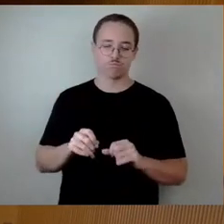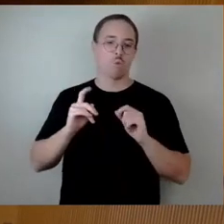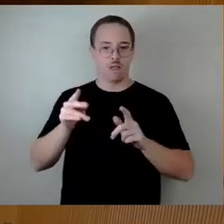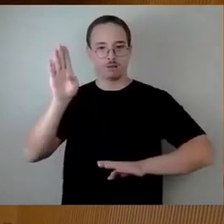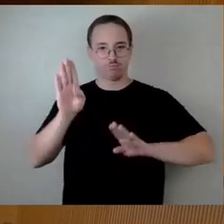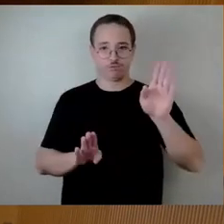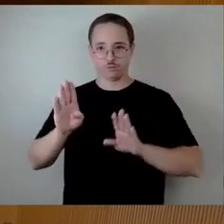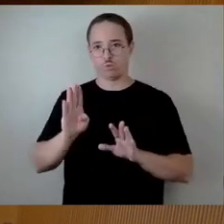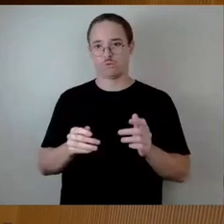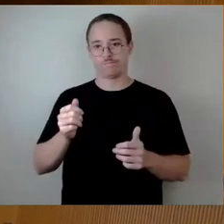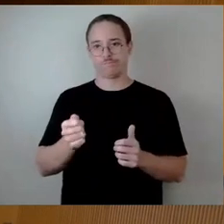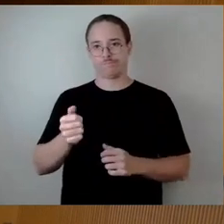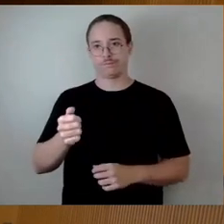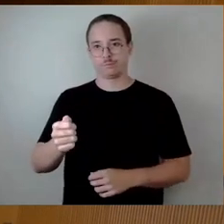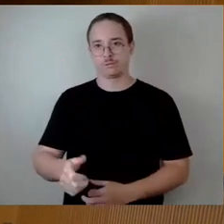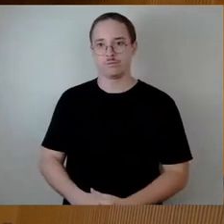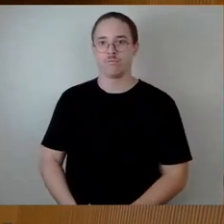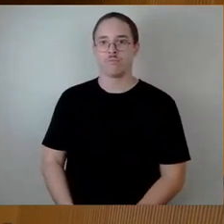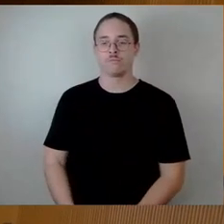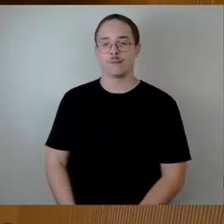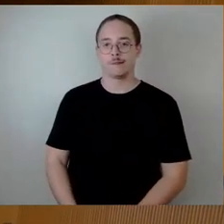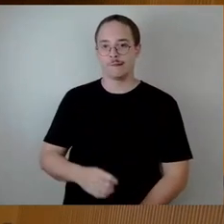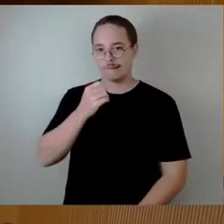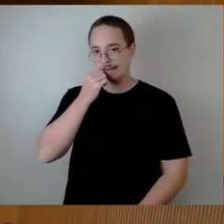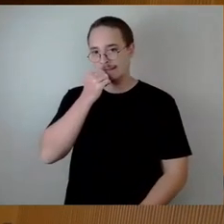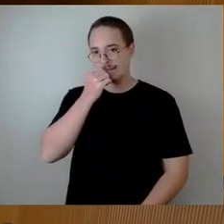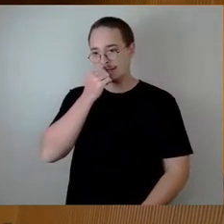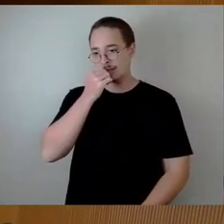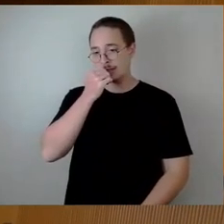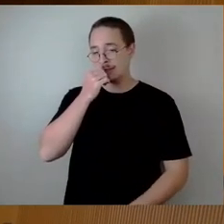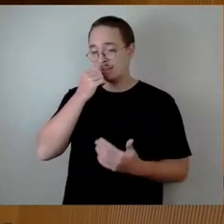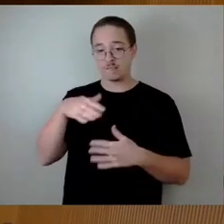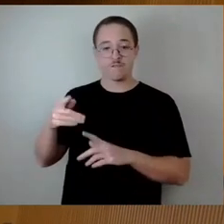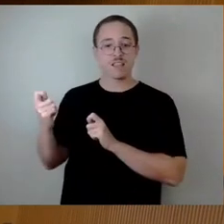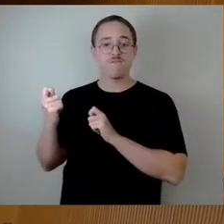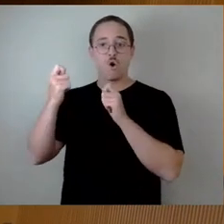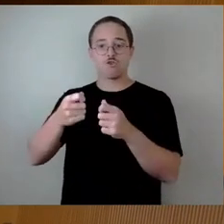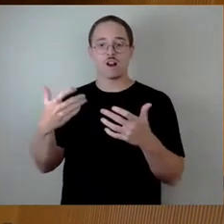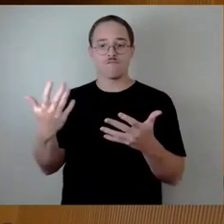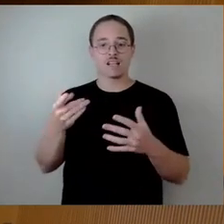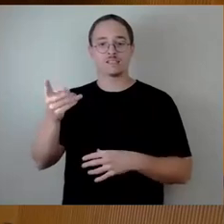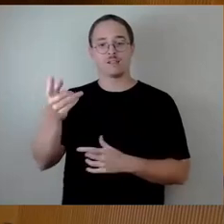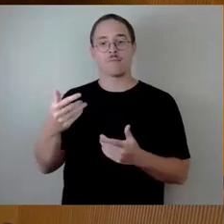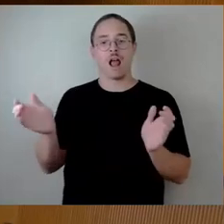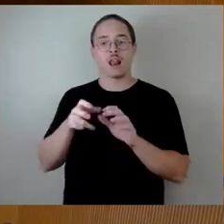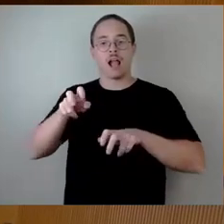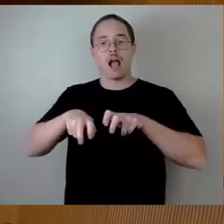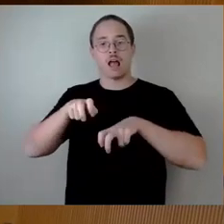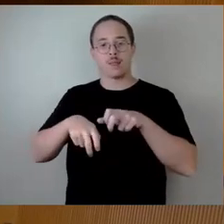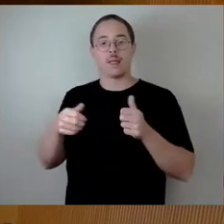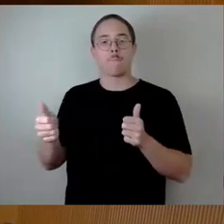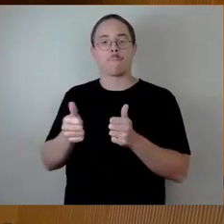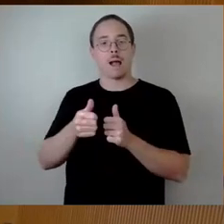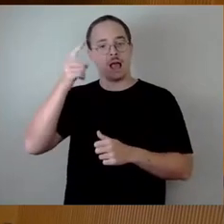vorgeschlagen worden, dass wir den Bericht des Kleingarten am Beirates als